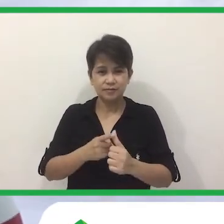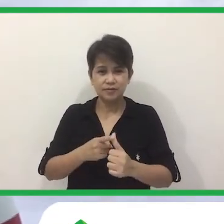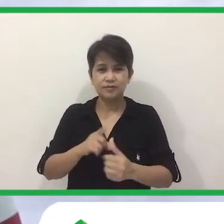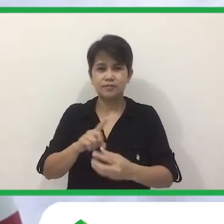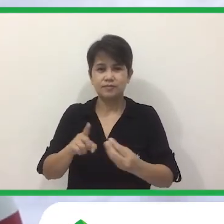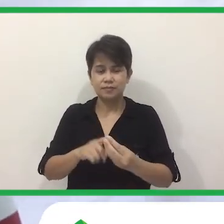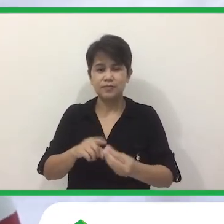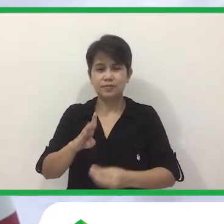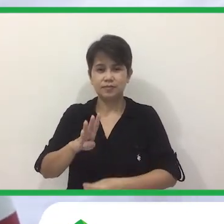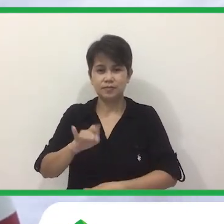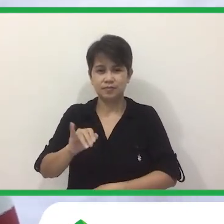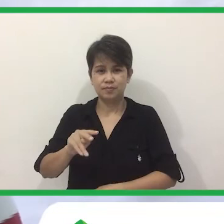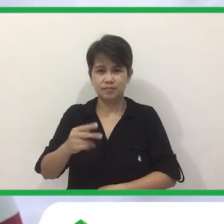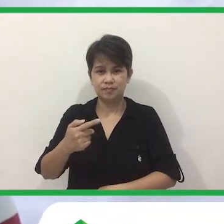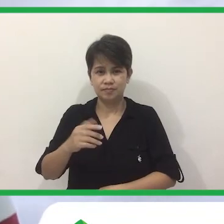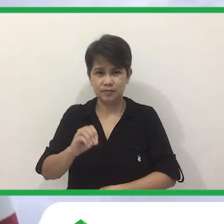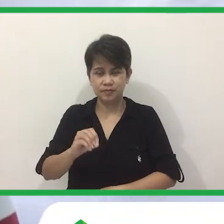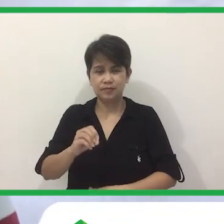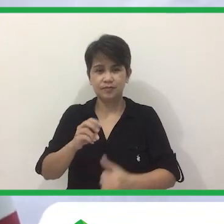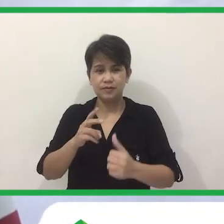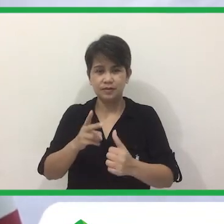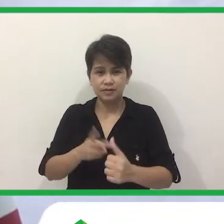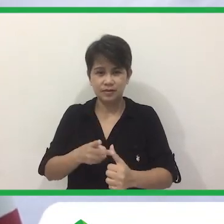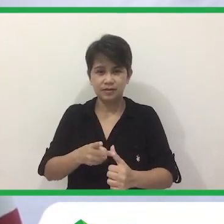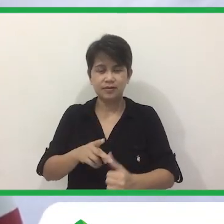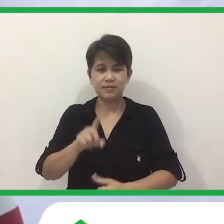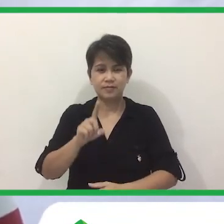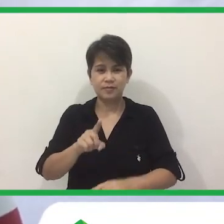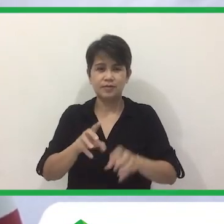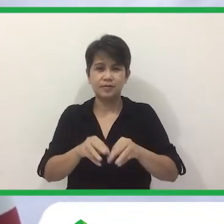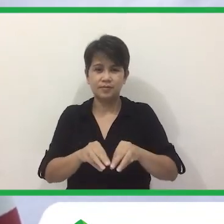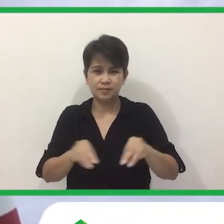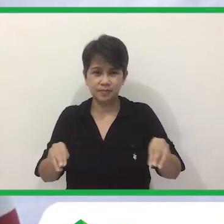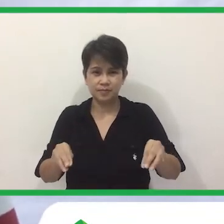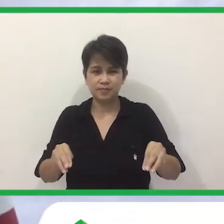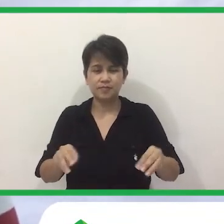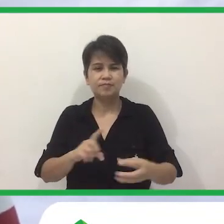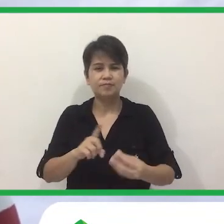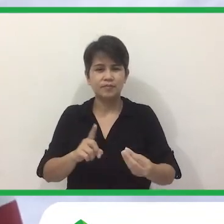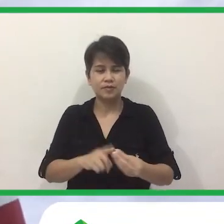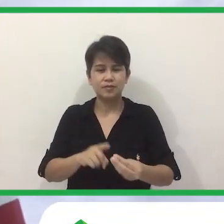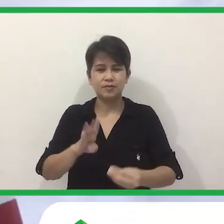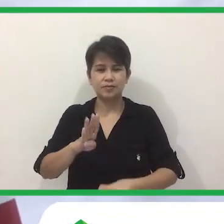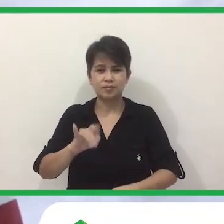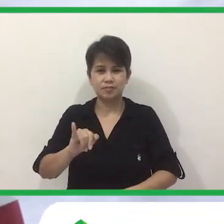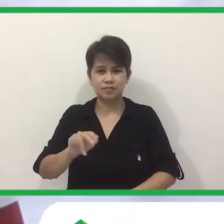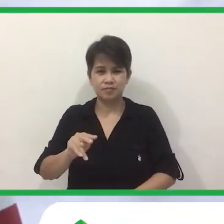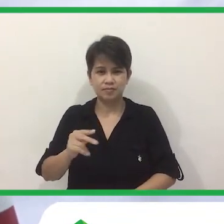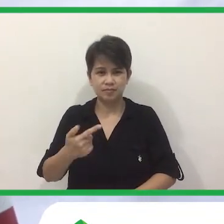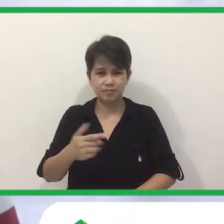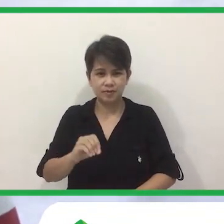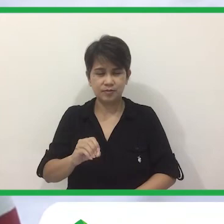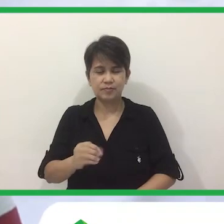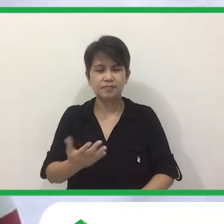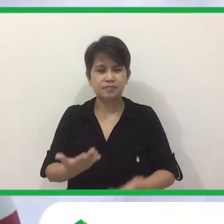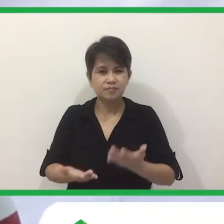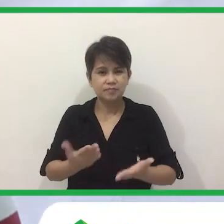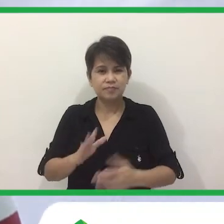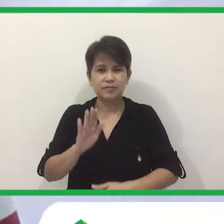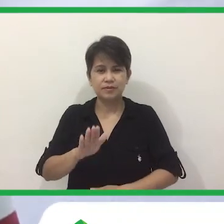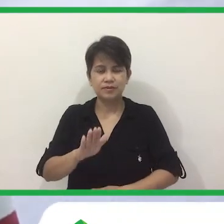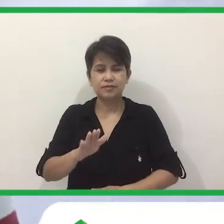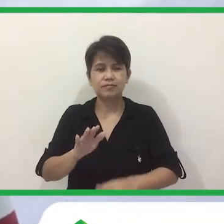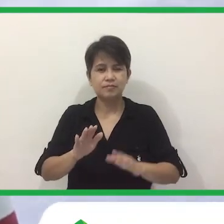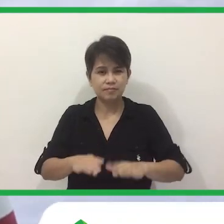Kay Bingo At Tungkol Sa Isang Metro Yung Tungkol Kay Bingo Siguro Hindi ko Alam Kung Amin